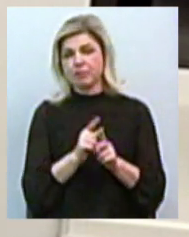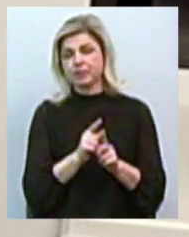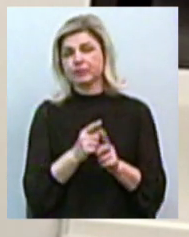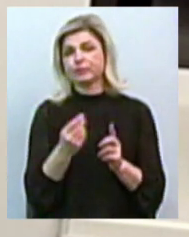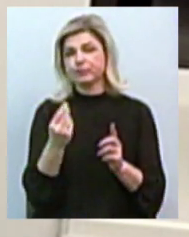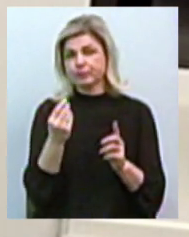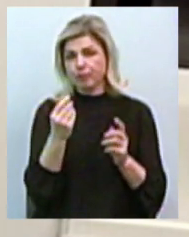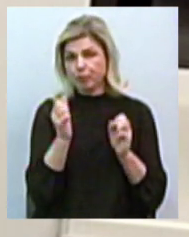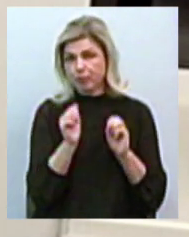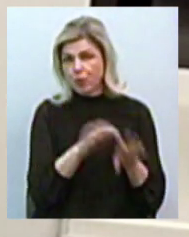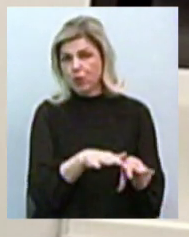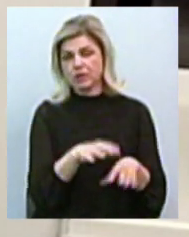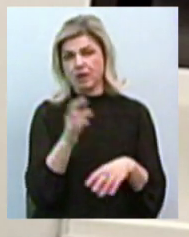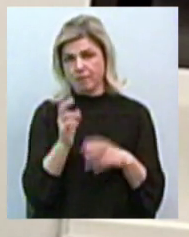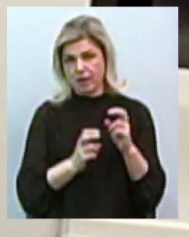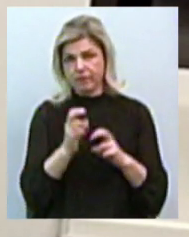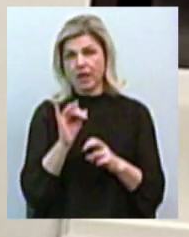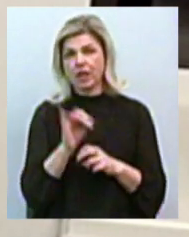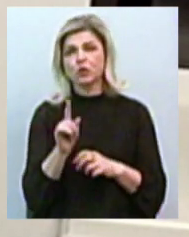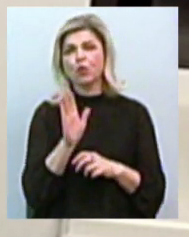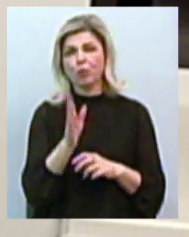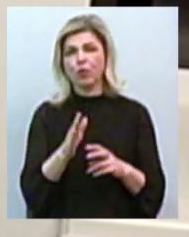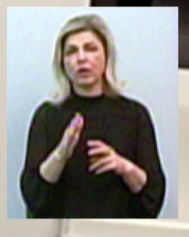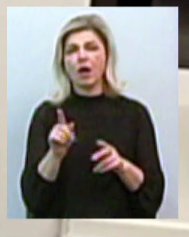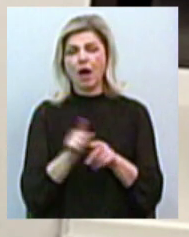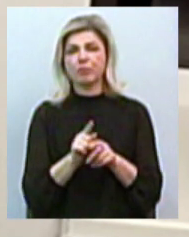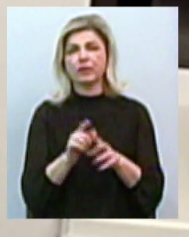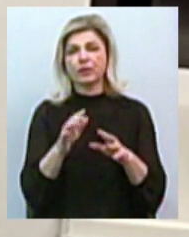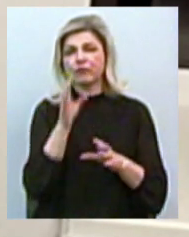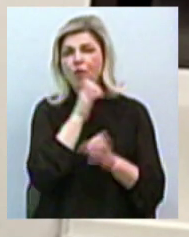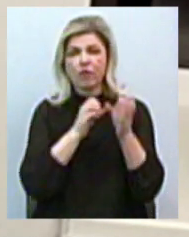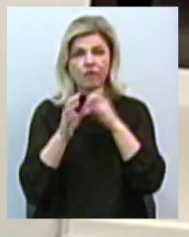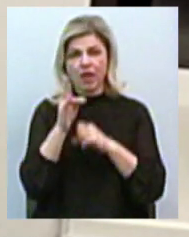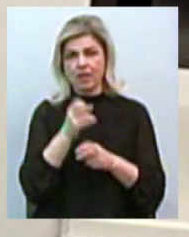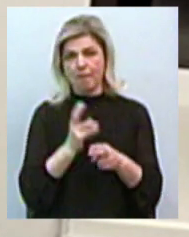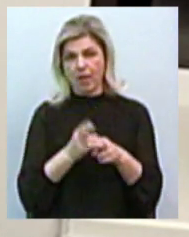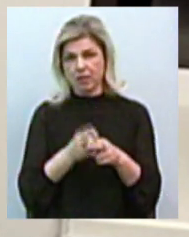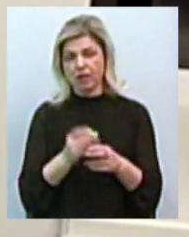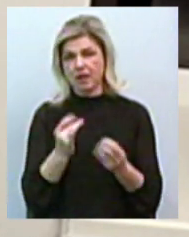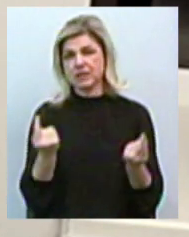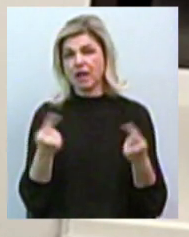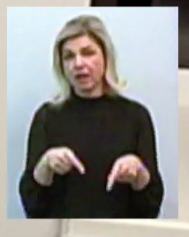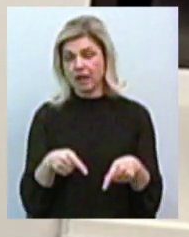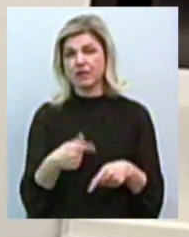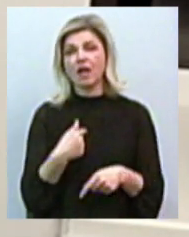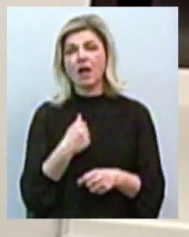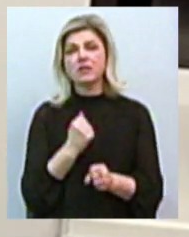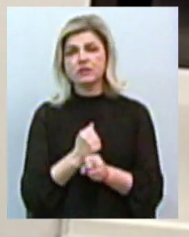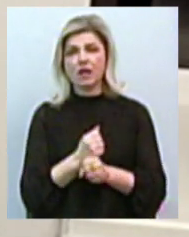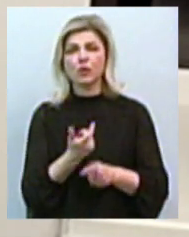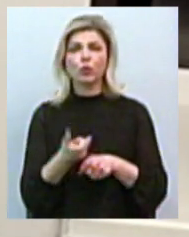розрахунок був, що воно просто буде розтащене на металобрухт і загине. Я зробив дуже ризикований